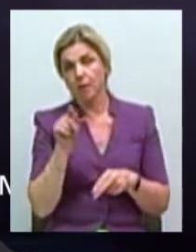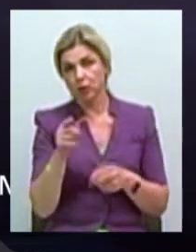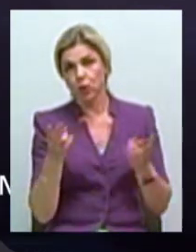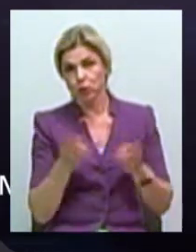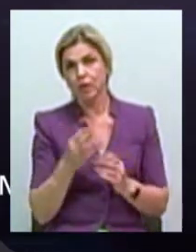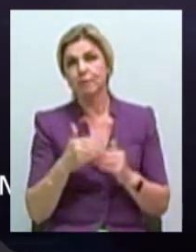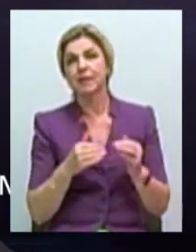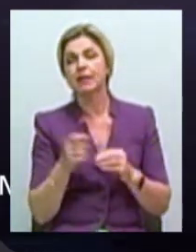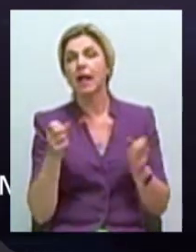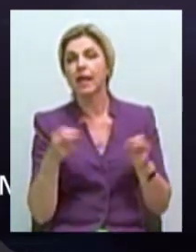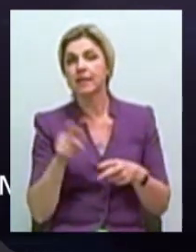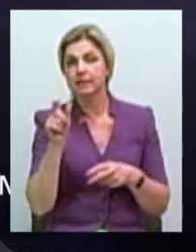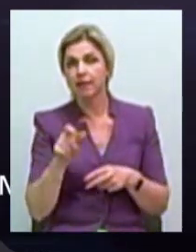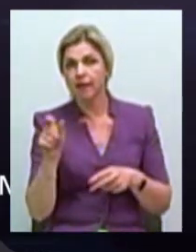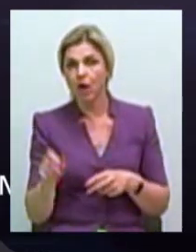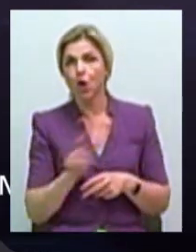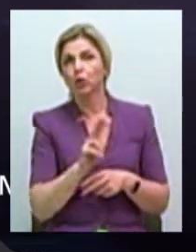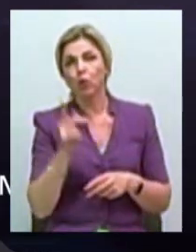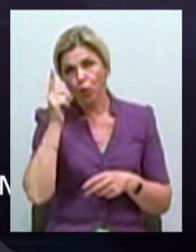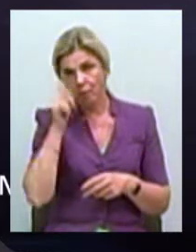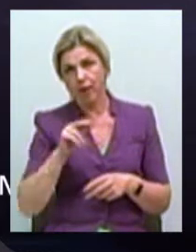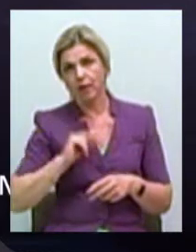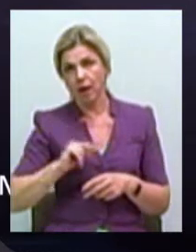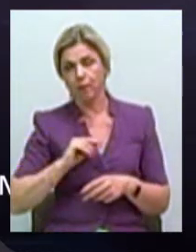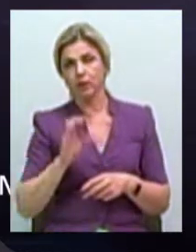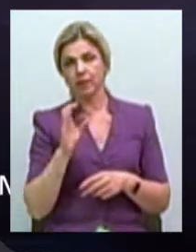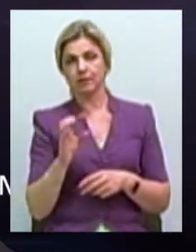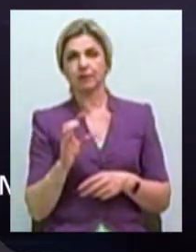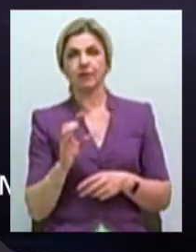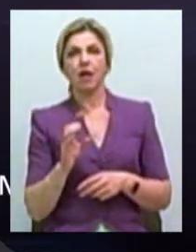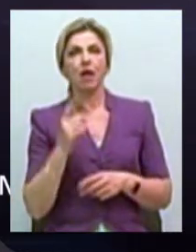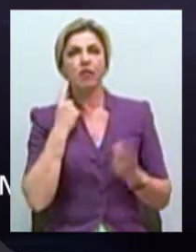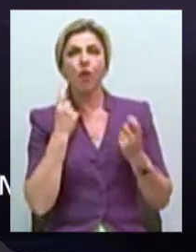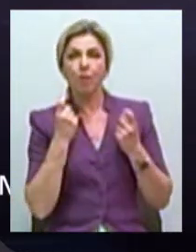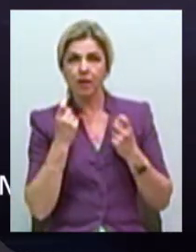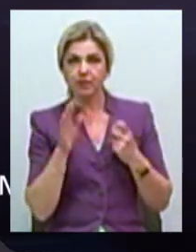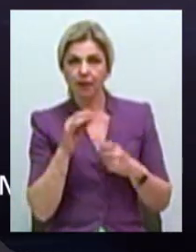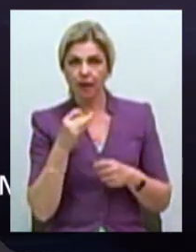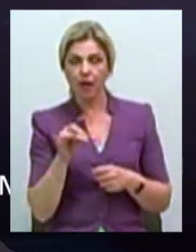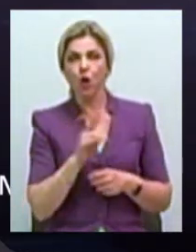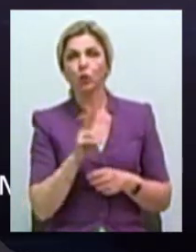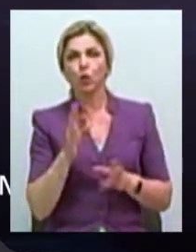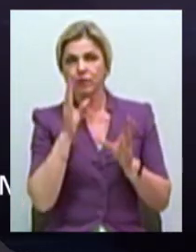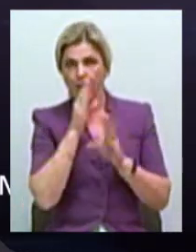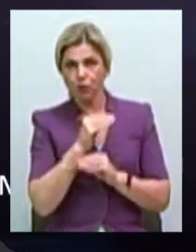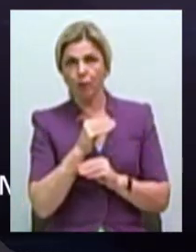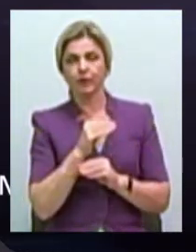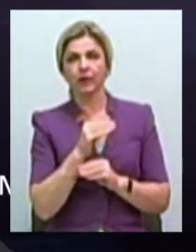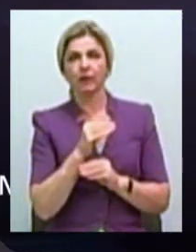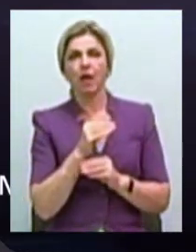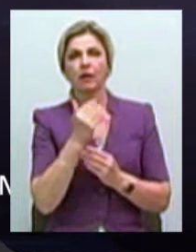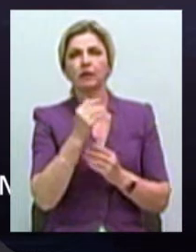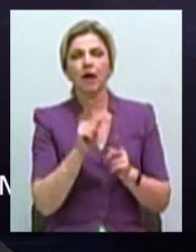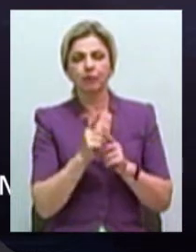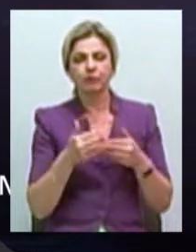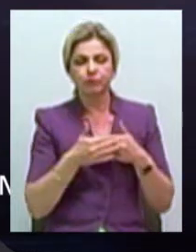специалисты, специалисты, которые умеют работать с информацией, которые способны каталогизировать